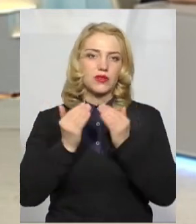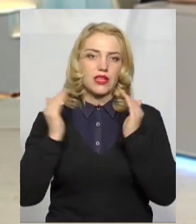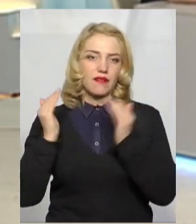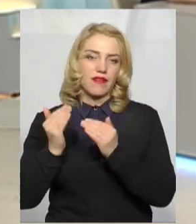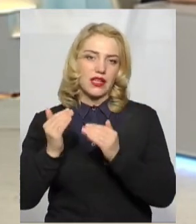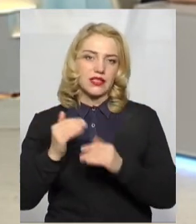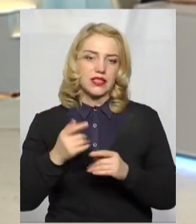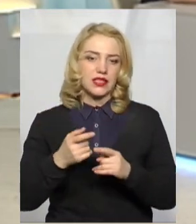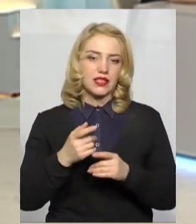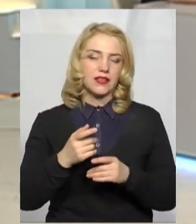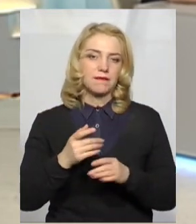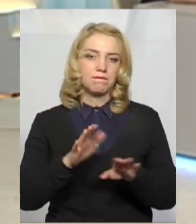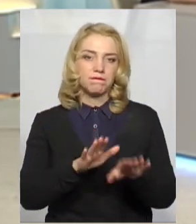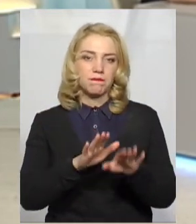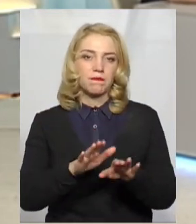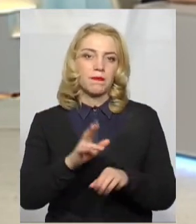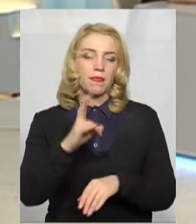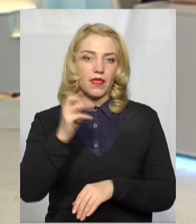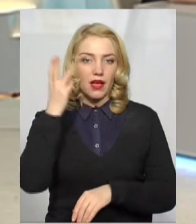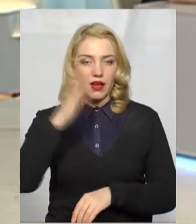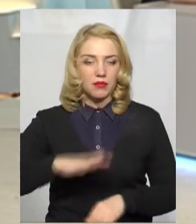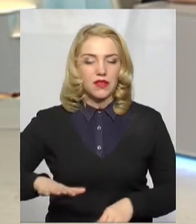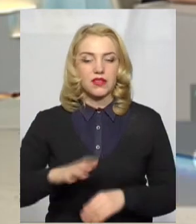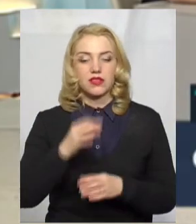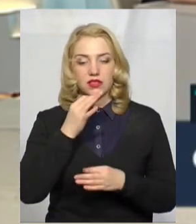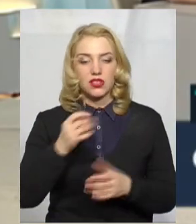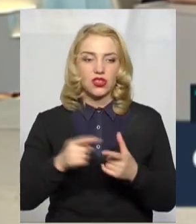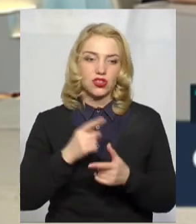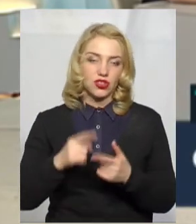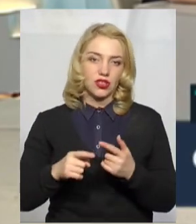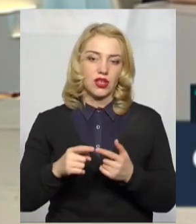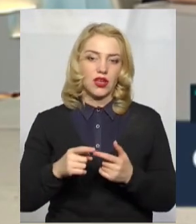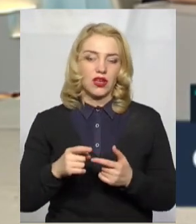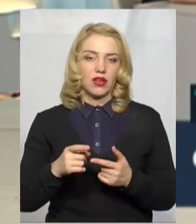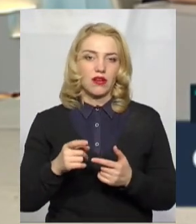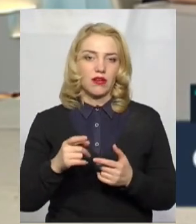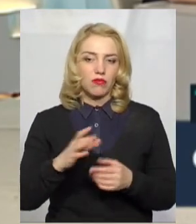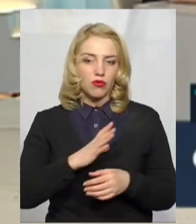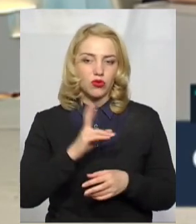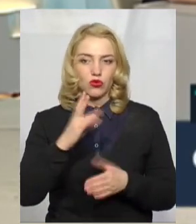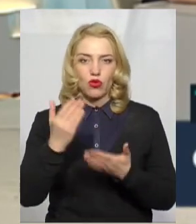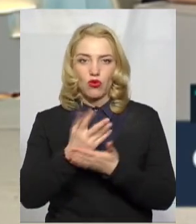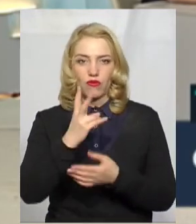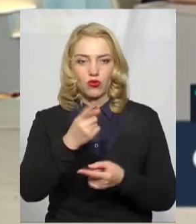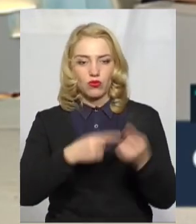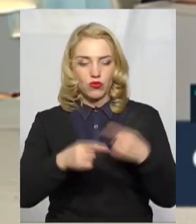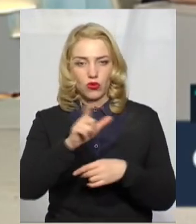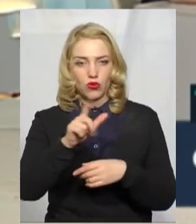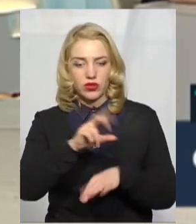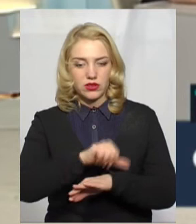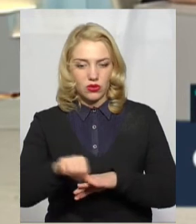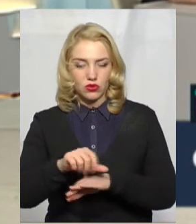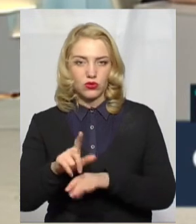на Хмельниччині. Скажіть, чи доводилося вже супроводжувати новоприбулих громадян у ці місця?